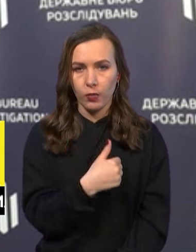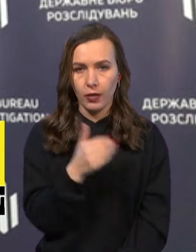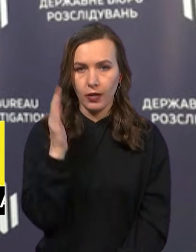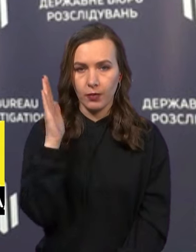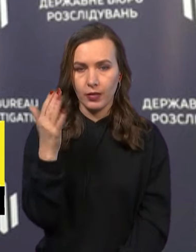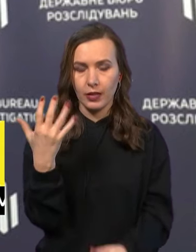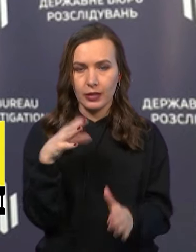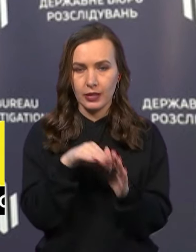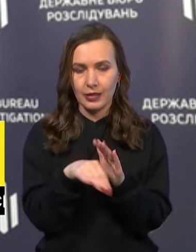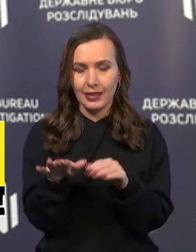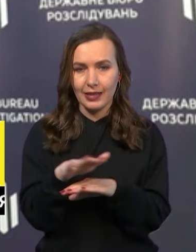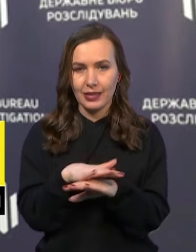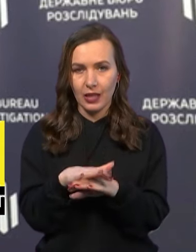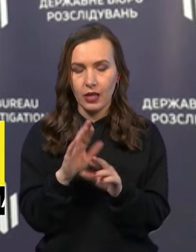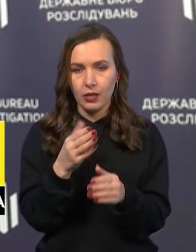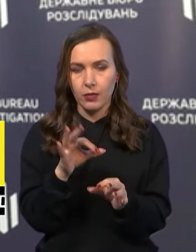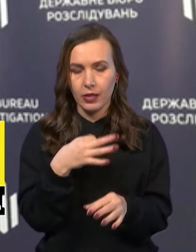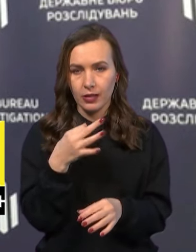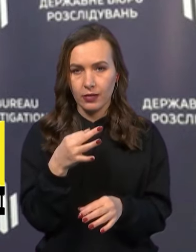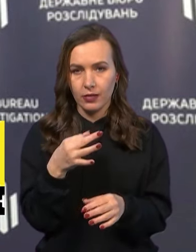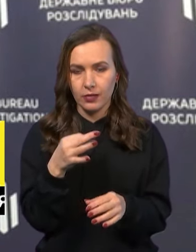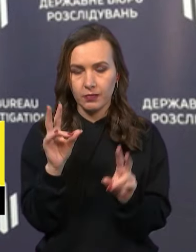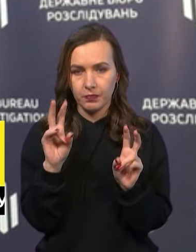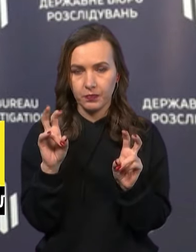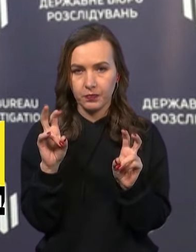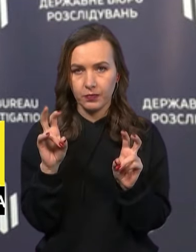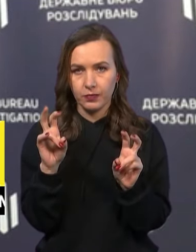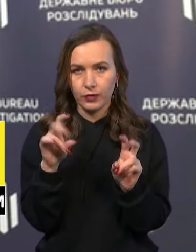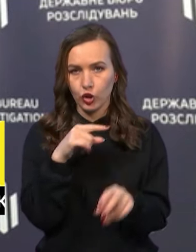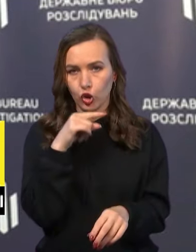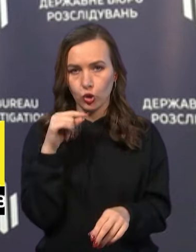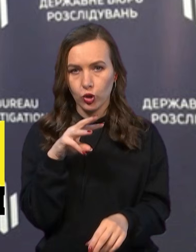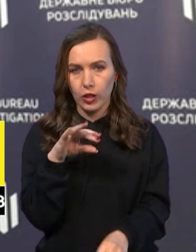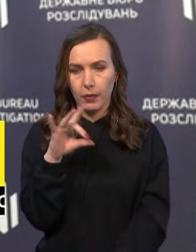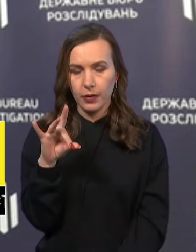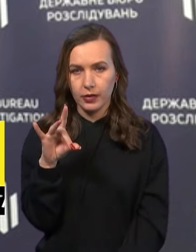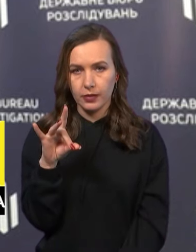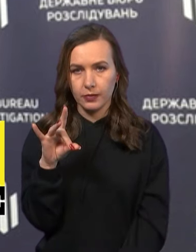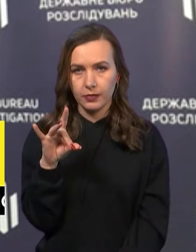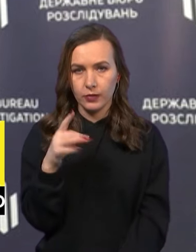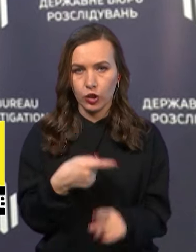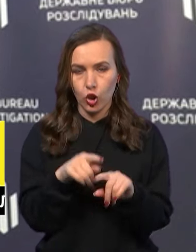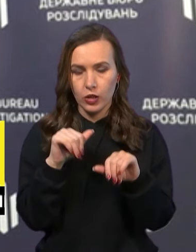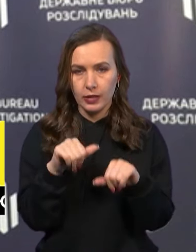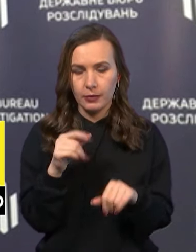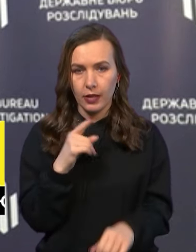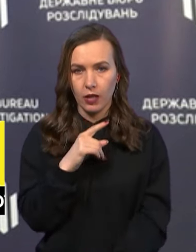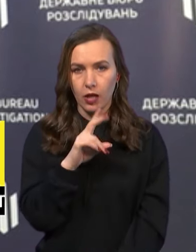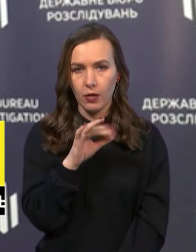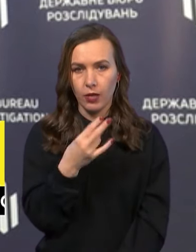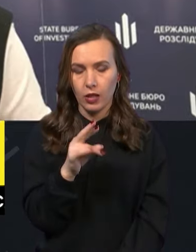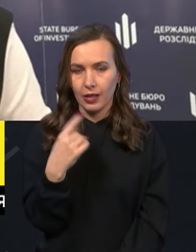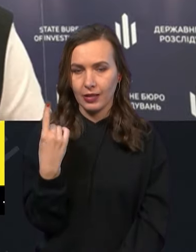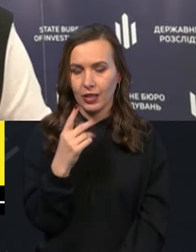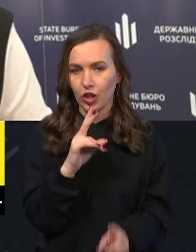серед населення, як ми називаємо, вами в лапках, але руський мір. До речі, ось цей правоохоронниць з Белаклії, він не